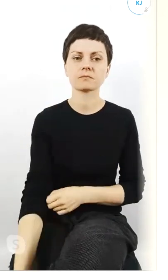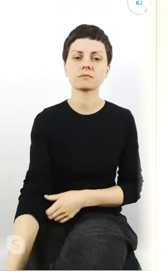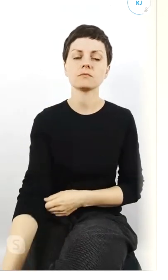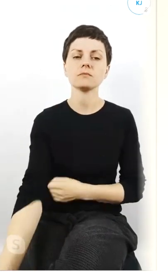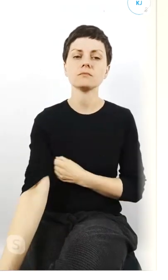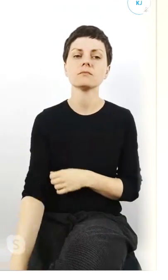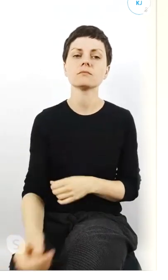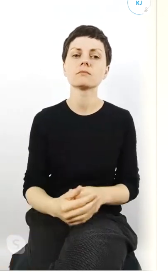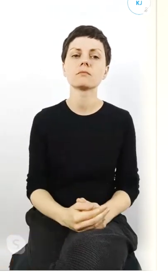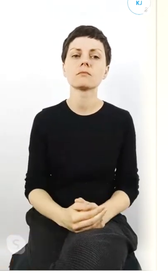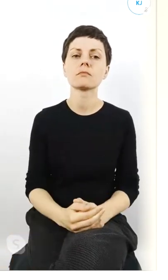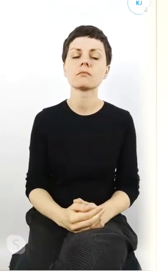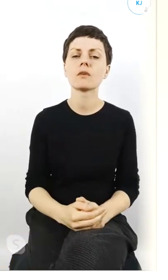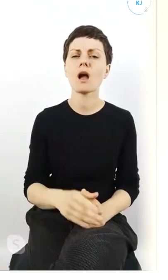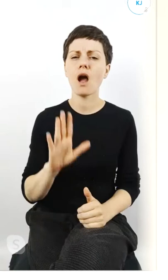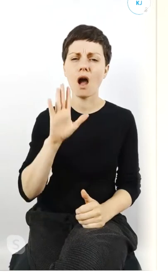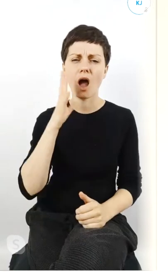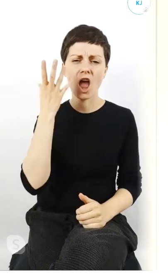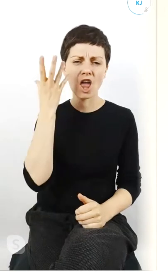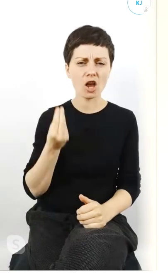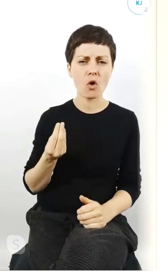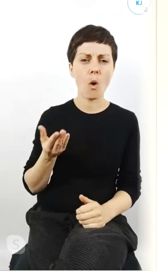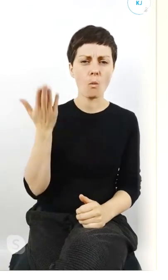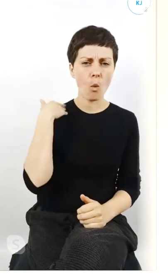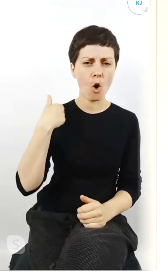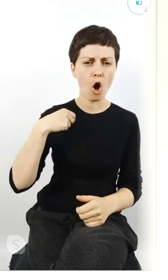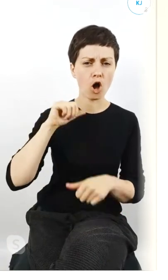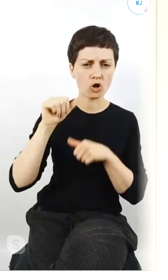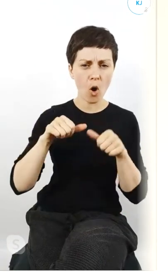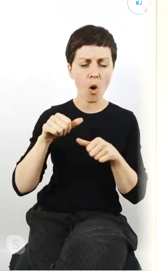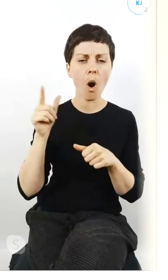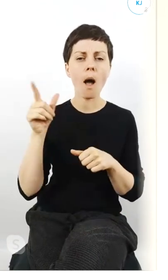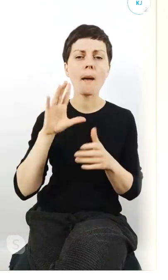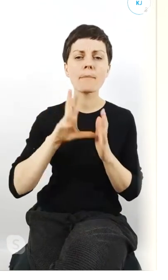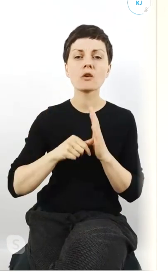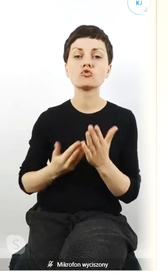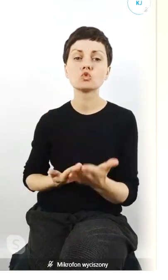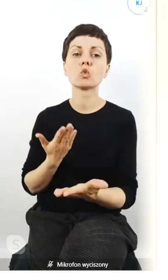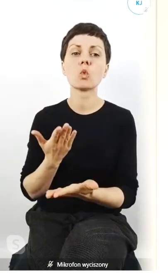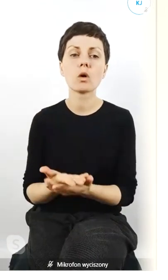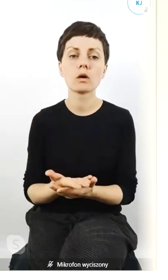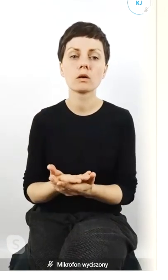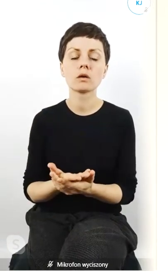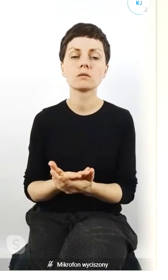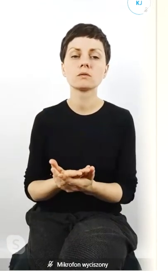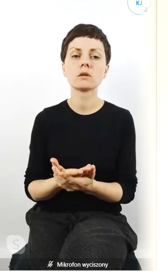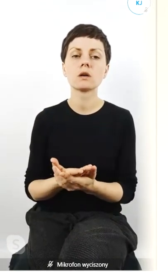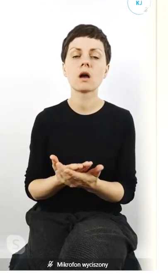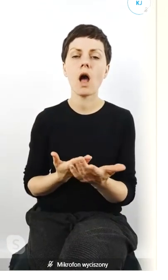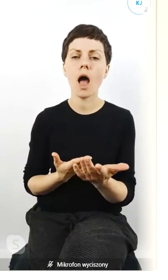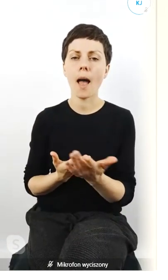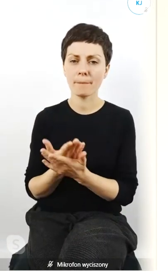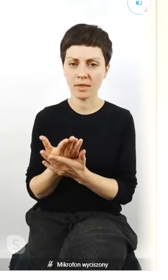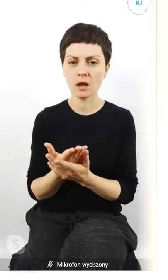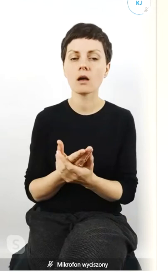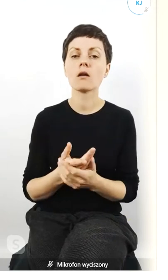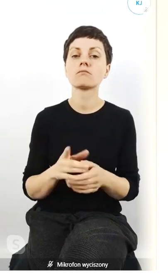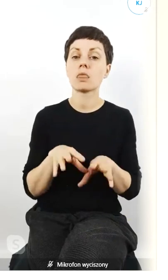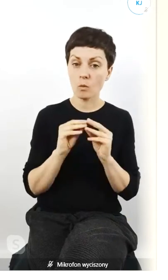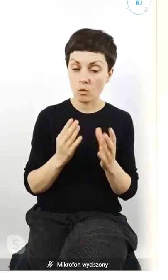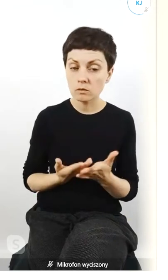jesienią bodajże ubiegłego roku miasto złożyło aplikację wstępną